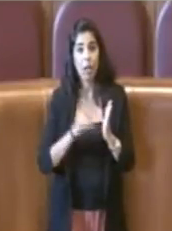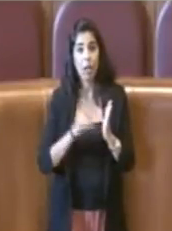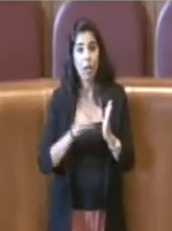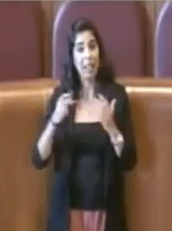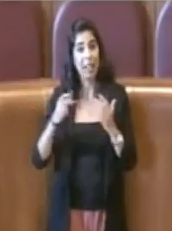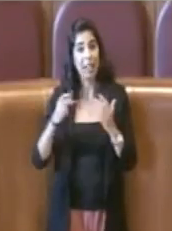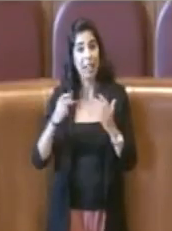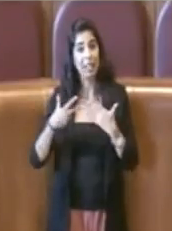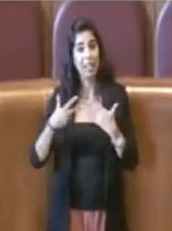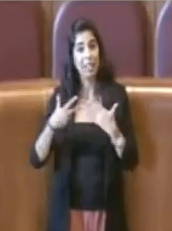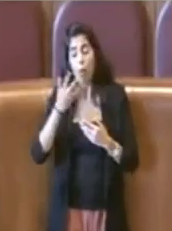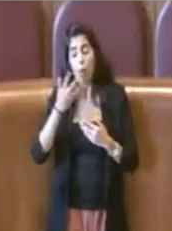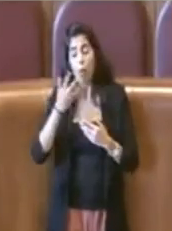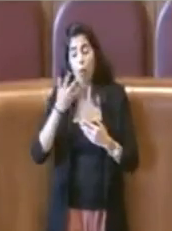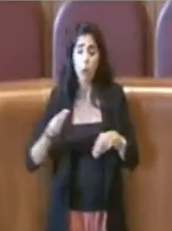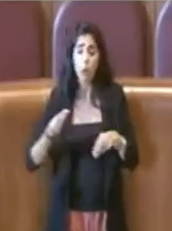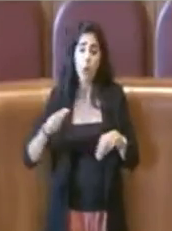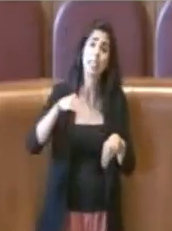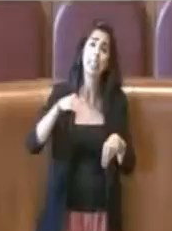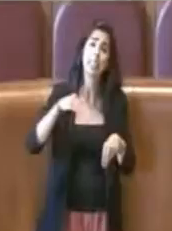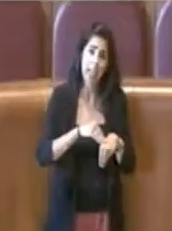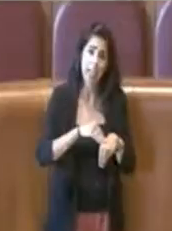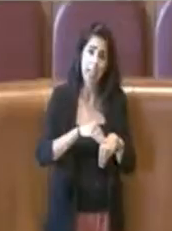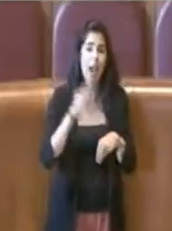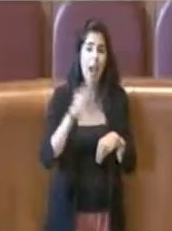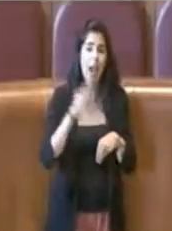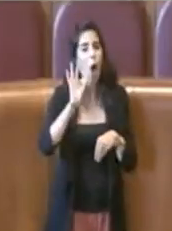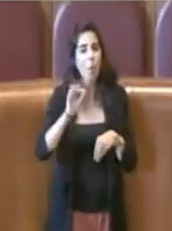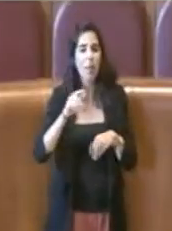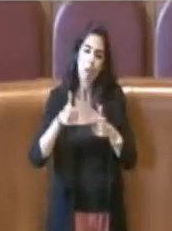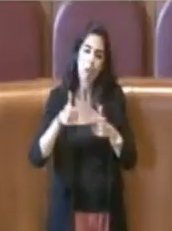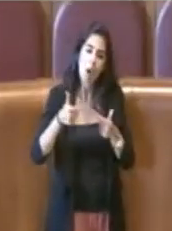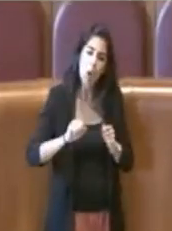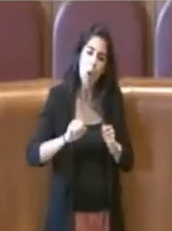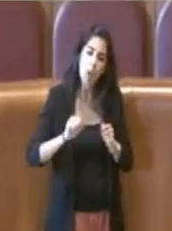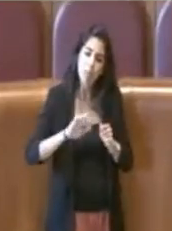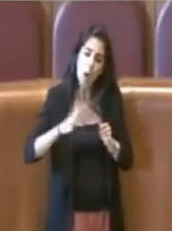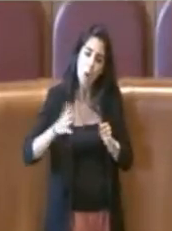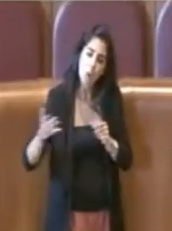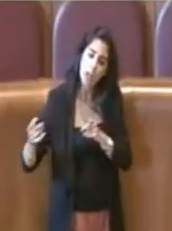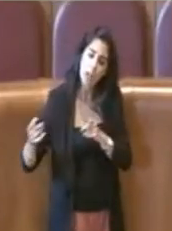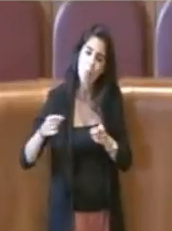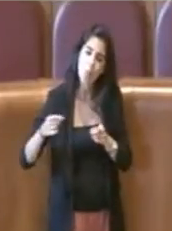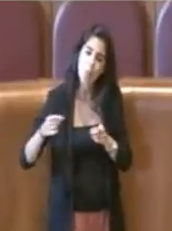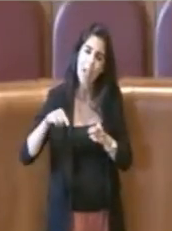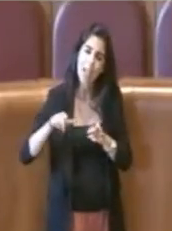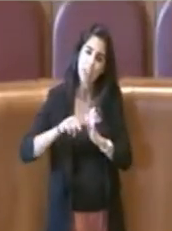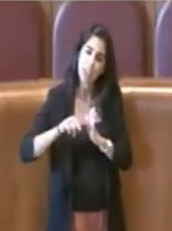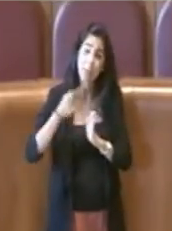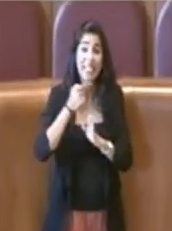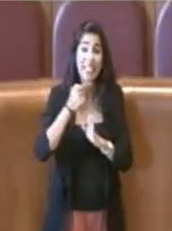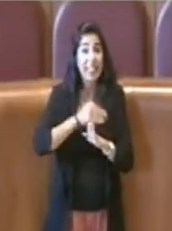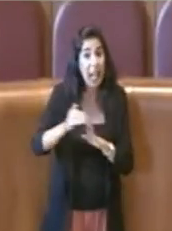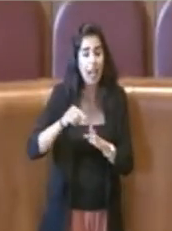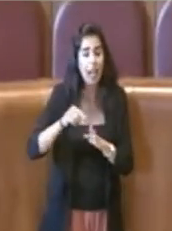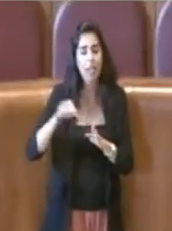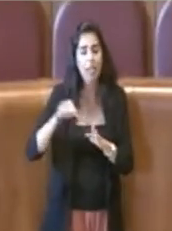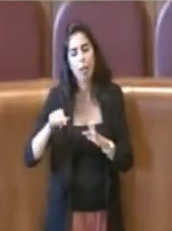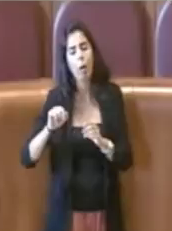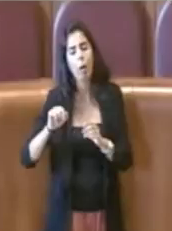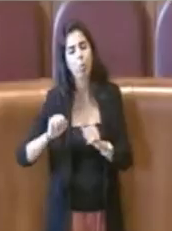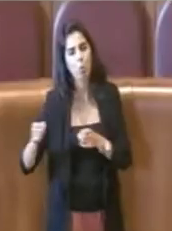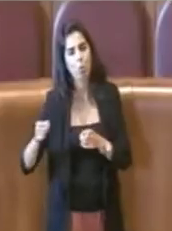intervenendo proprio per aprire una finestra ulteriore per chi è ritardatario, perché in questa